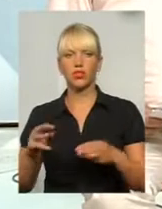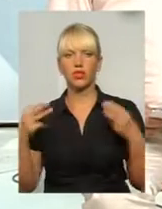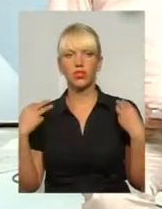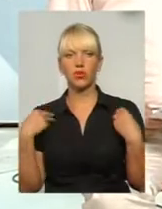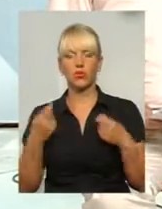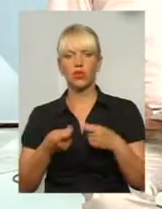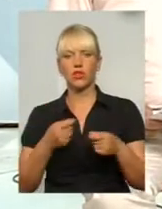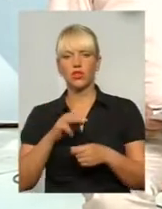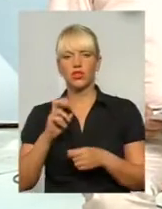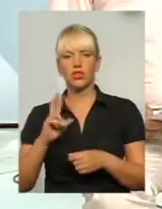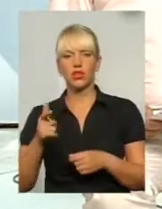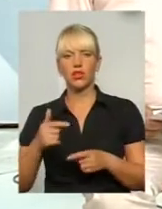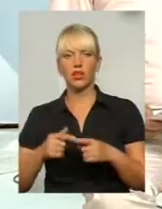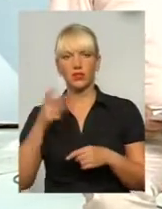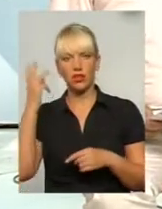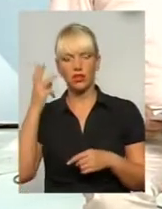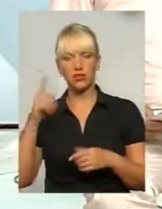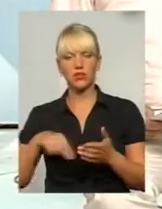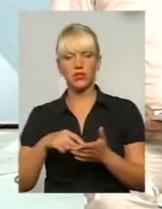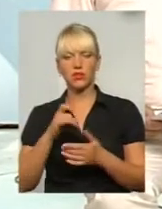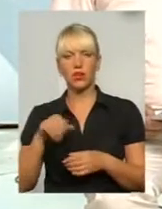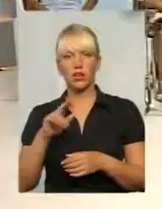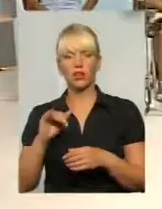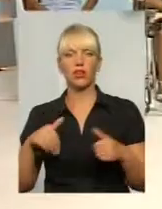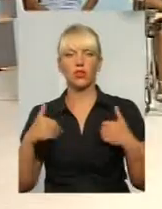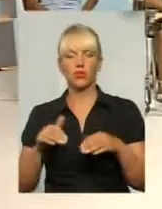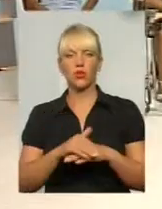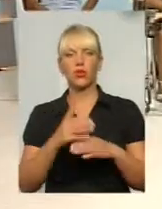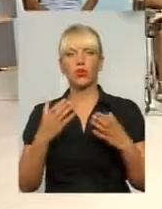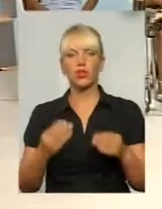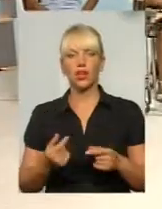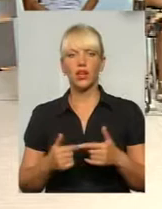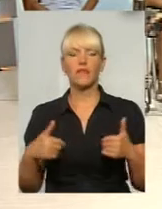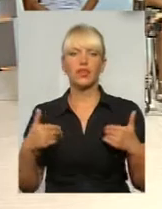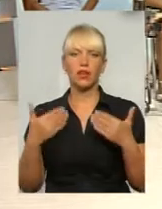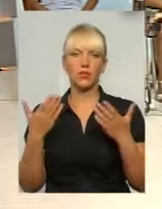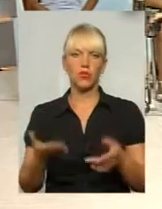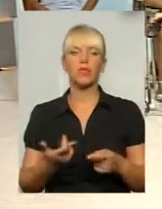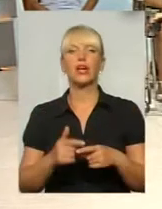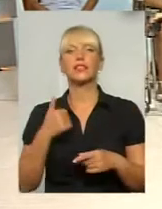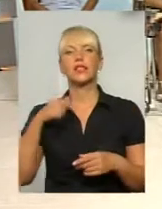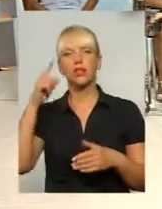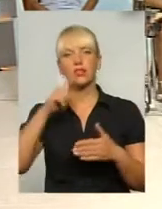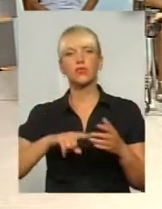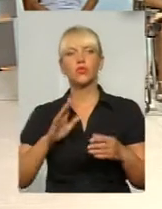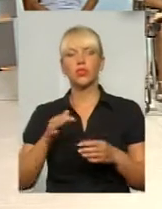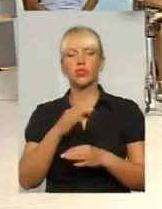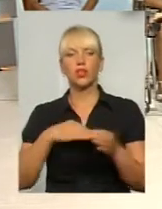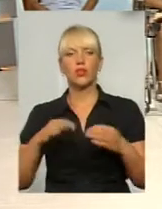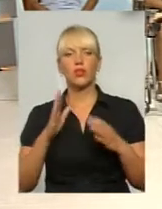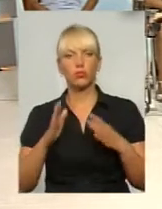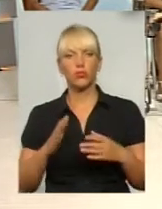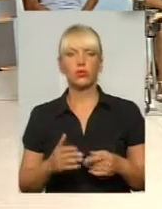господарства Хмельницької міської ради. Доброго дня. Рада вас всіх тут вітати. Я маю надію, що в нас діалог буде конструктивний.